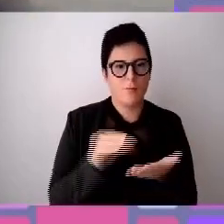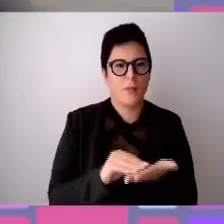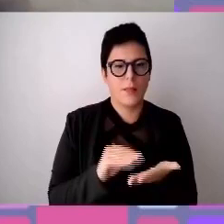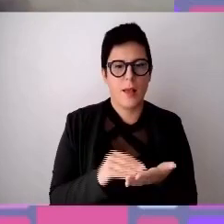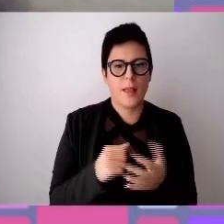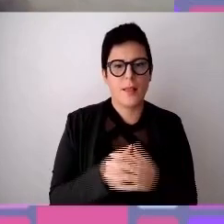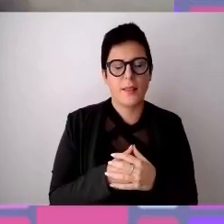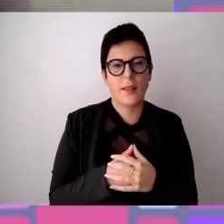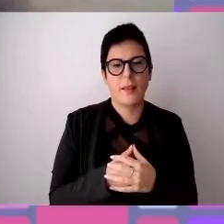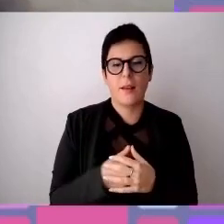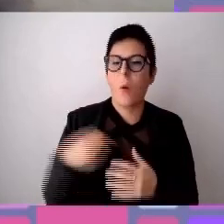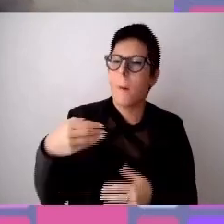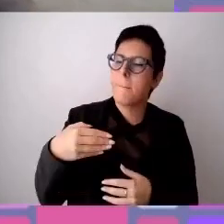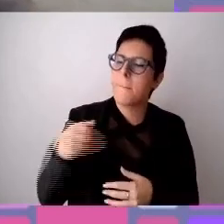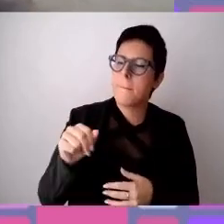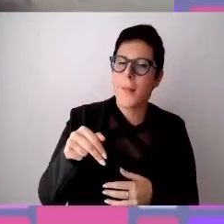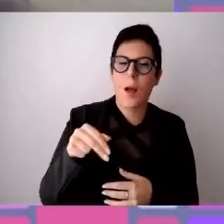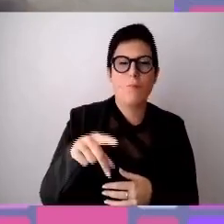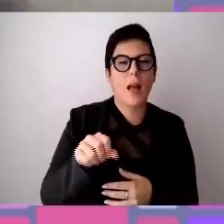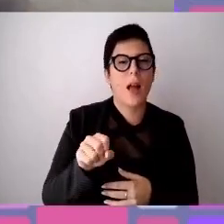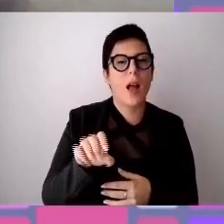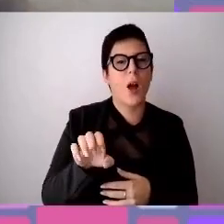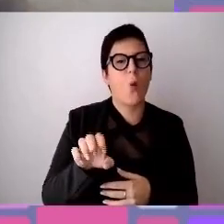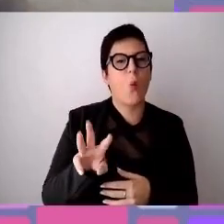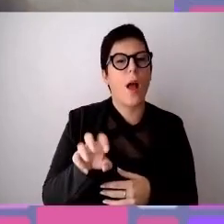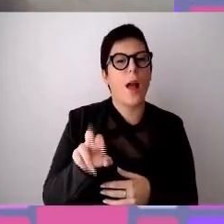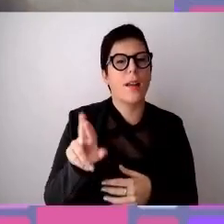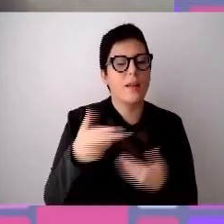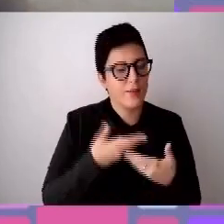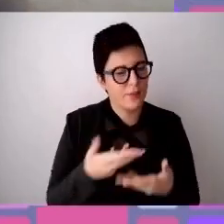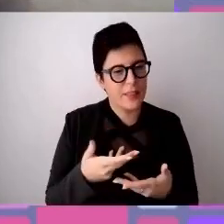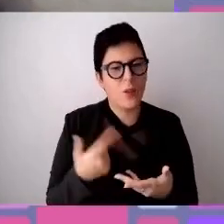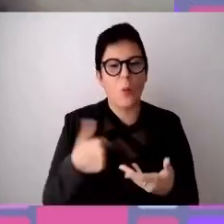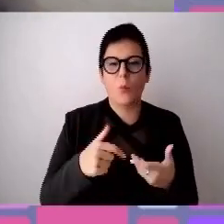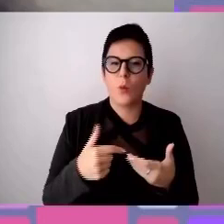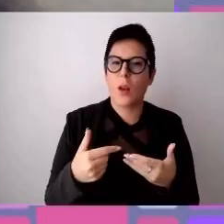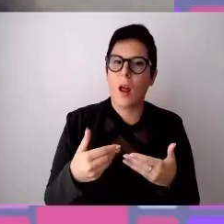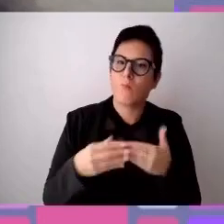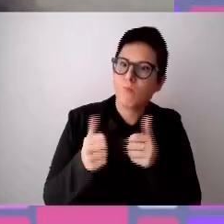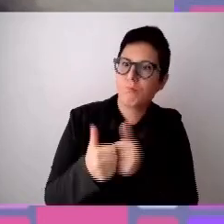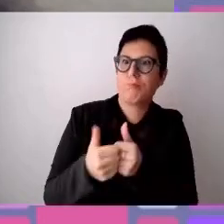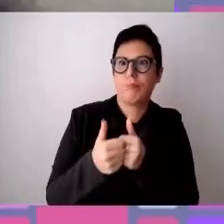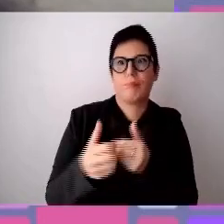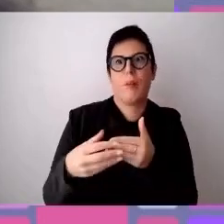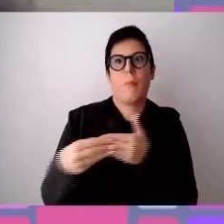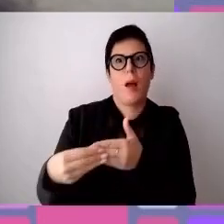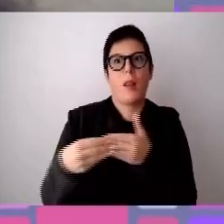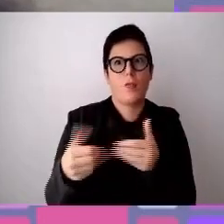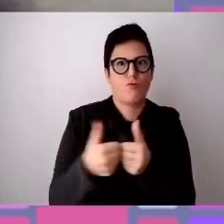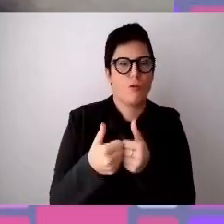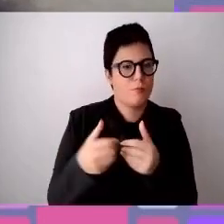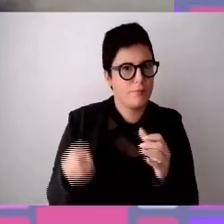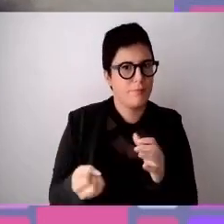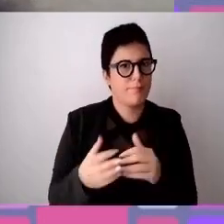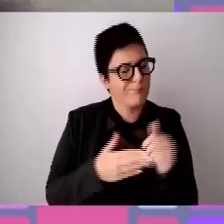ricevuto da Manpower per la partnership che stiamo costruendo insieme. Io sono appunto